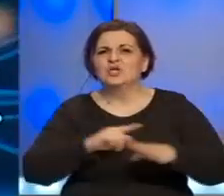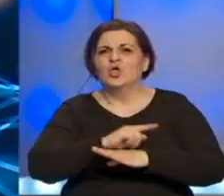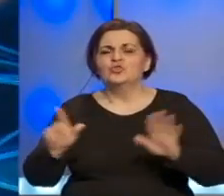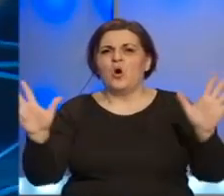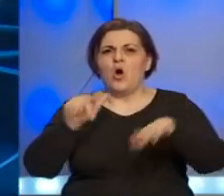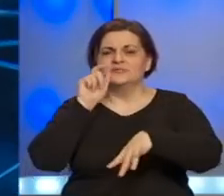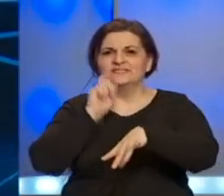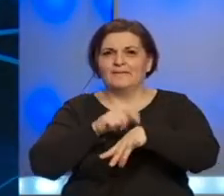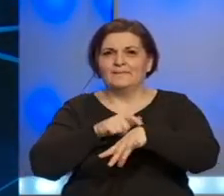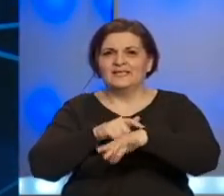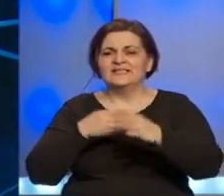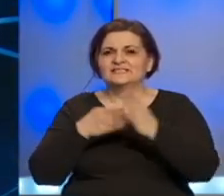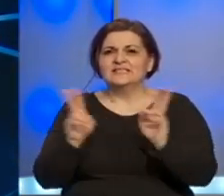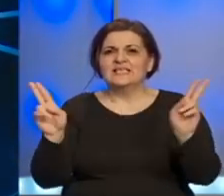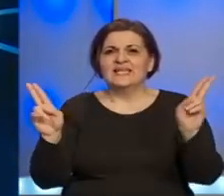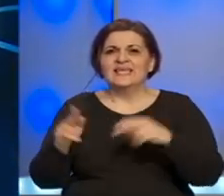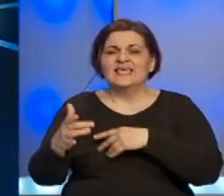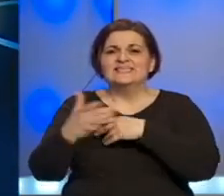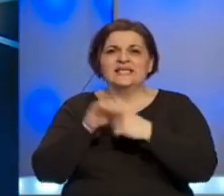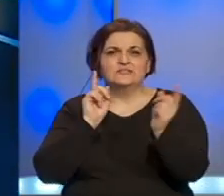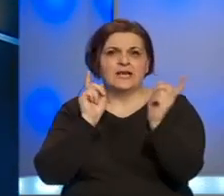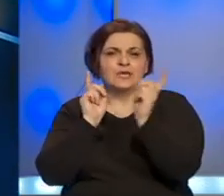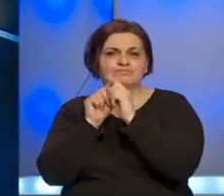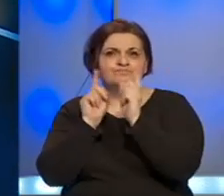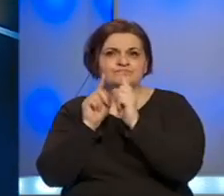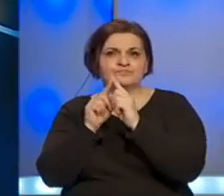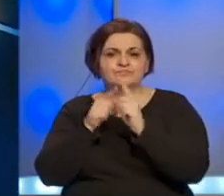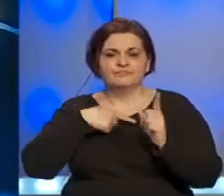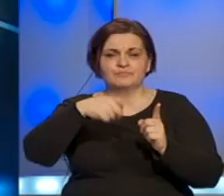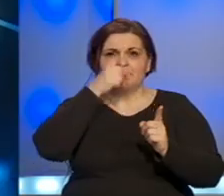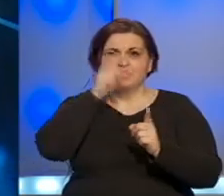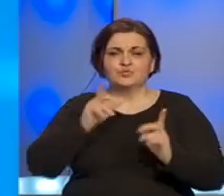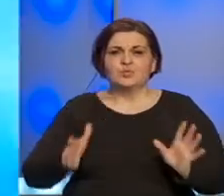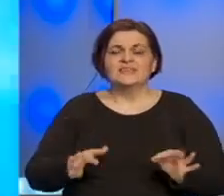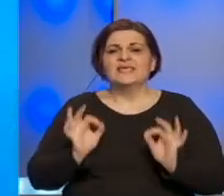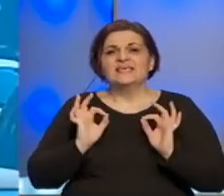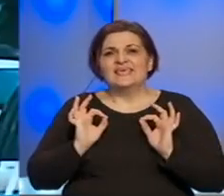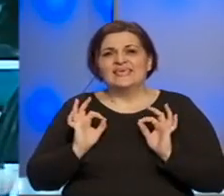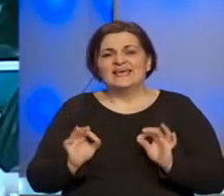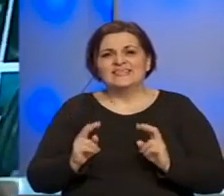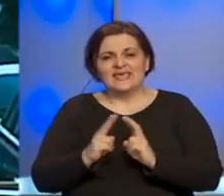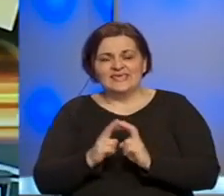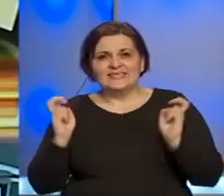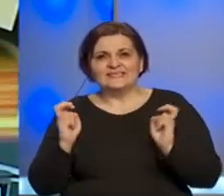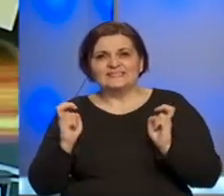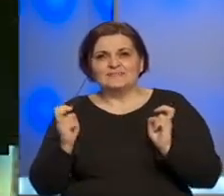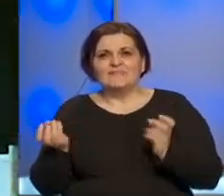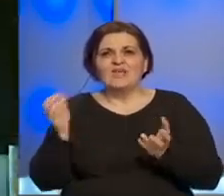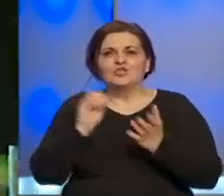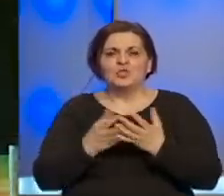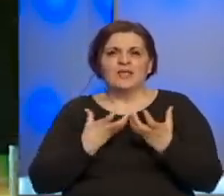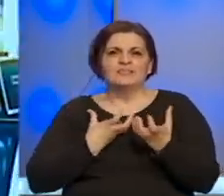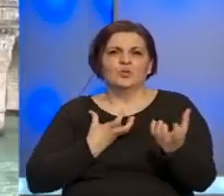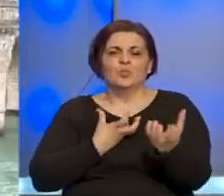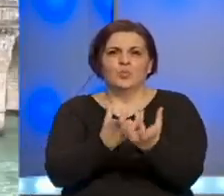časova sa ciljem smanjivanja socijalnih kontakata među ljudima i svakako izbjegavanja dodatnih kužve.